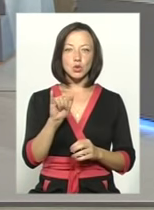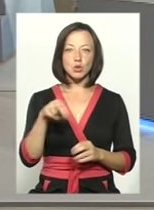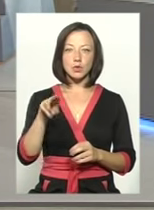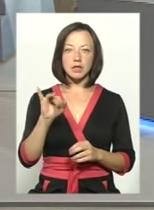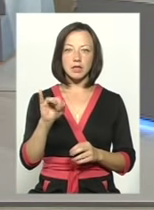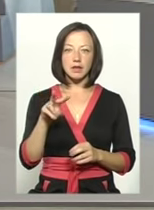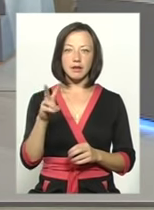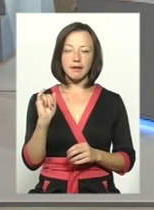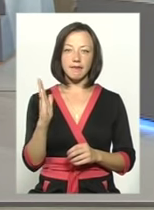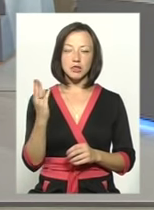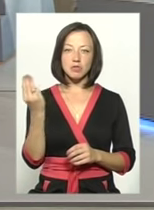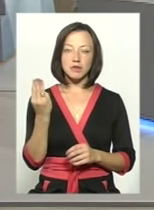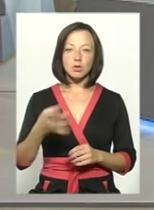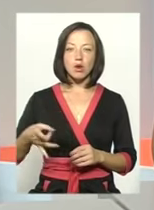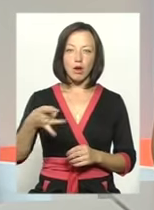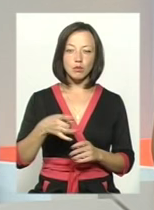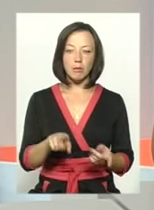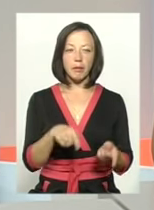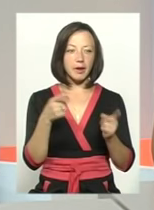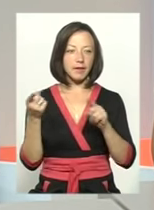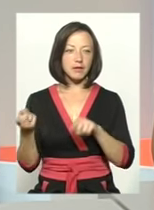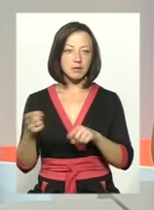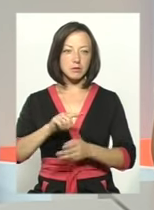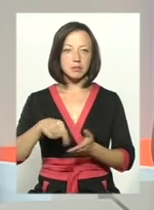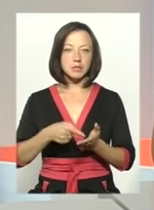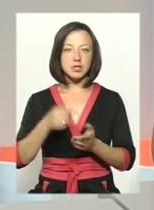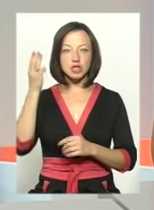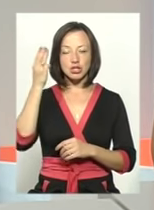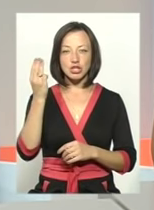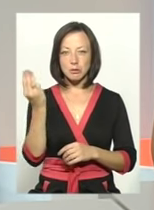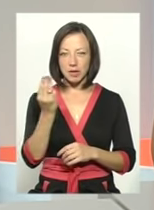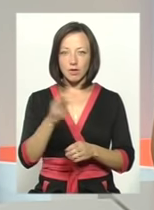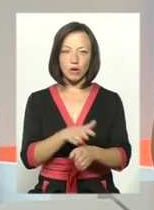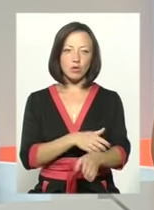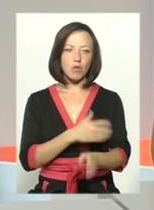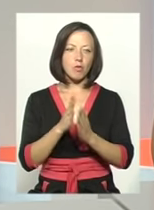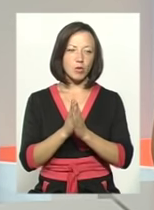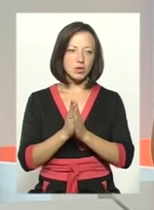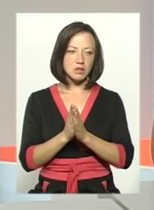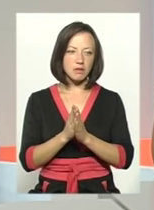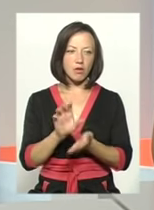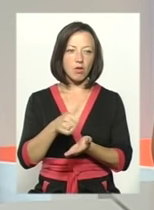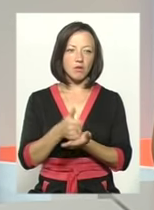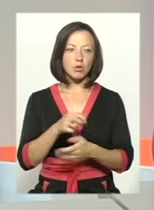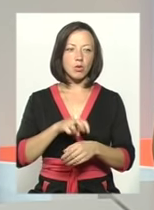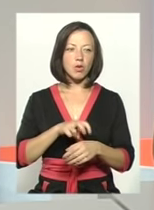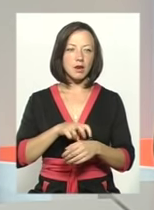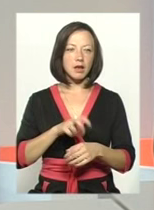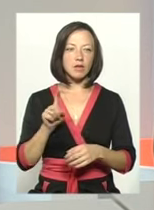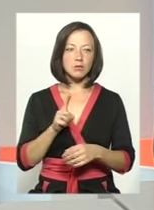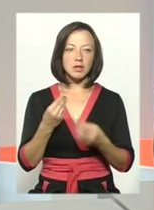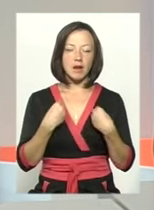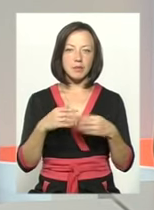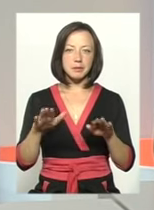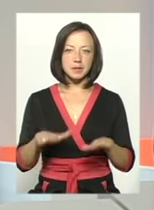Шепетівщини. І потім був переведений в місто Шепетівка. Я довго просив головного лікаря, щоб він мені